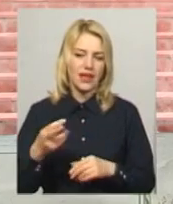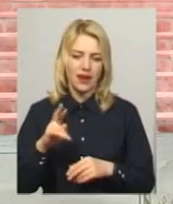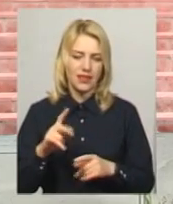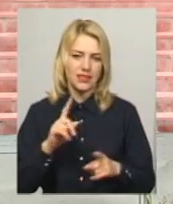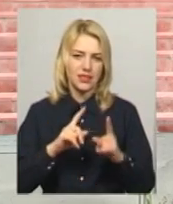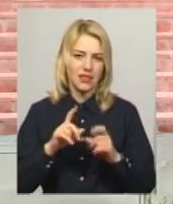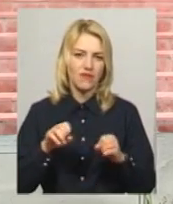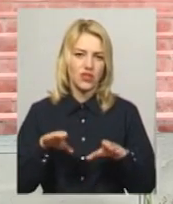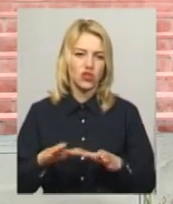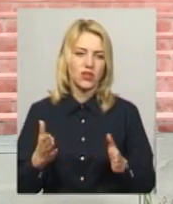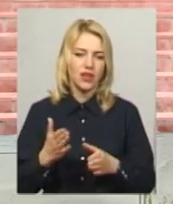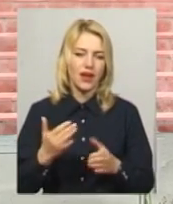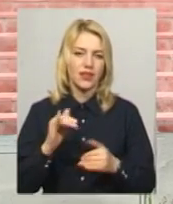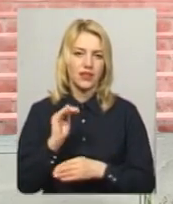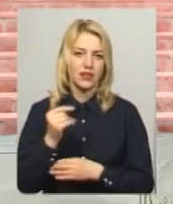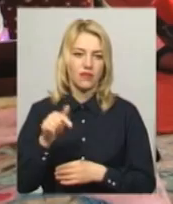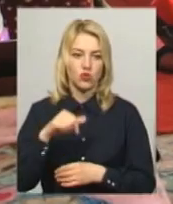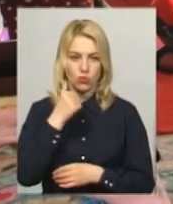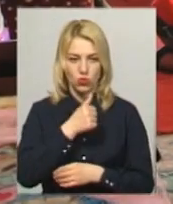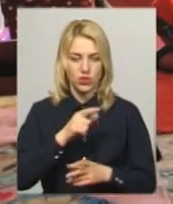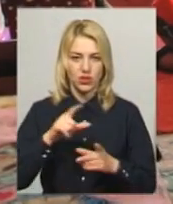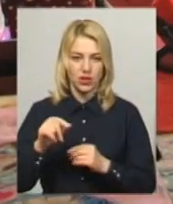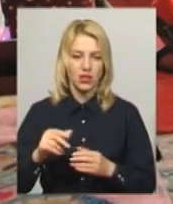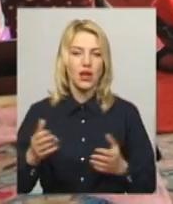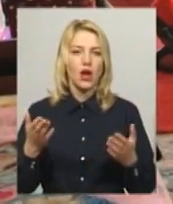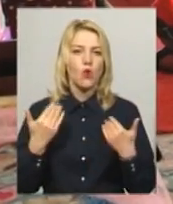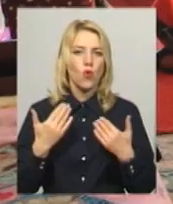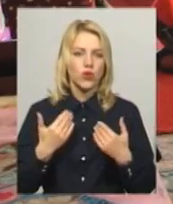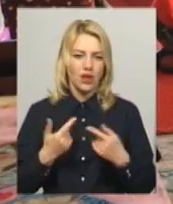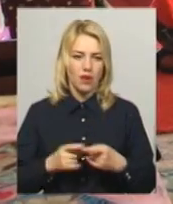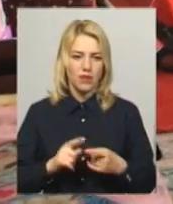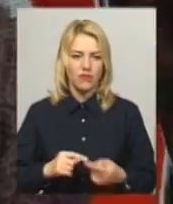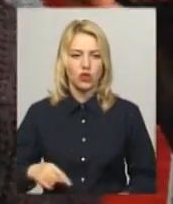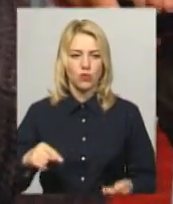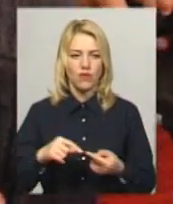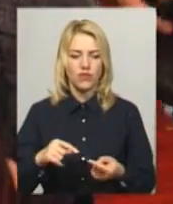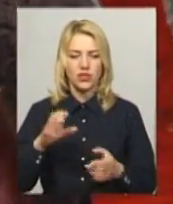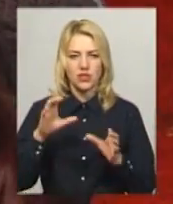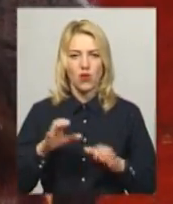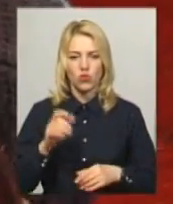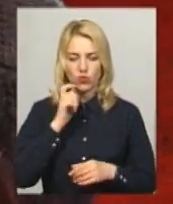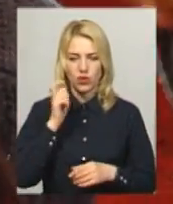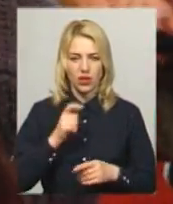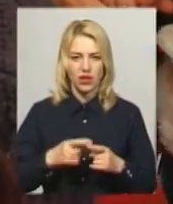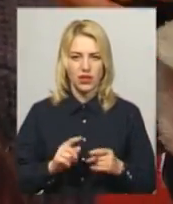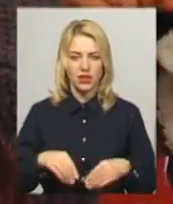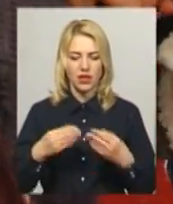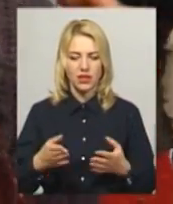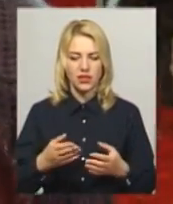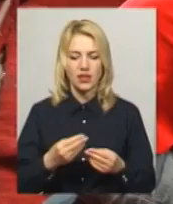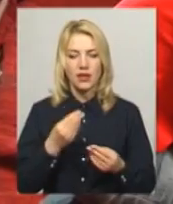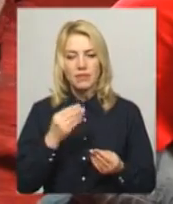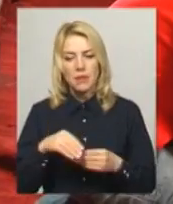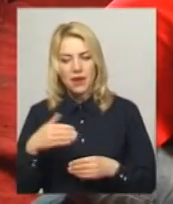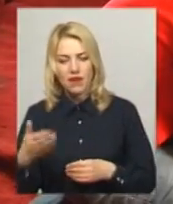яка дитина їде в цьому році у табір. Відповідно до закону України про здоров'яне та відпочинок дітей, перевага надається сім'ям пільгових